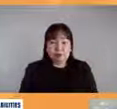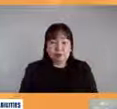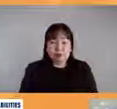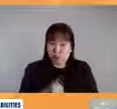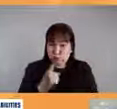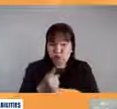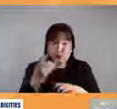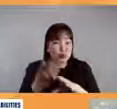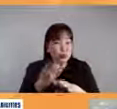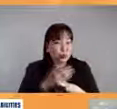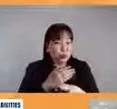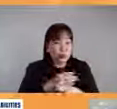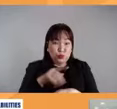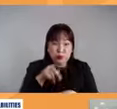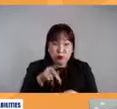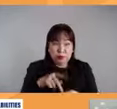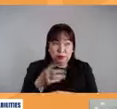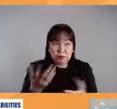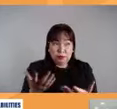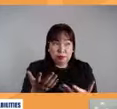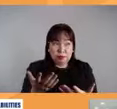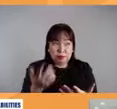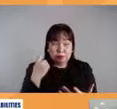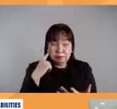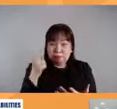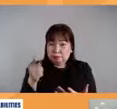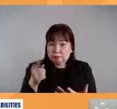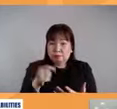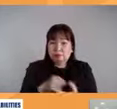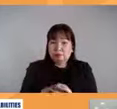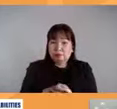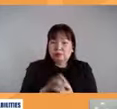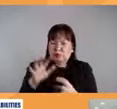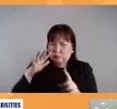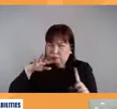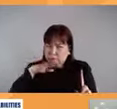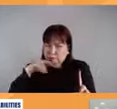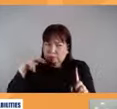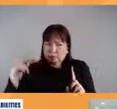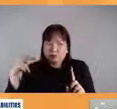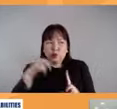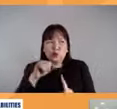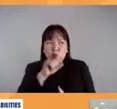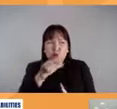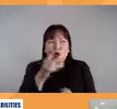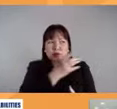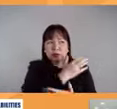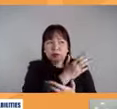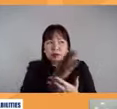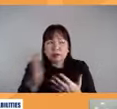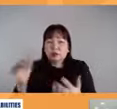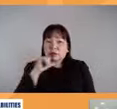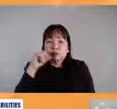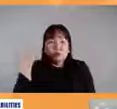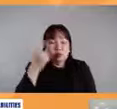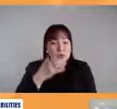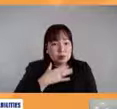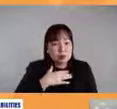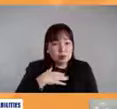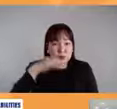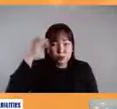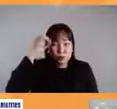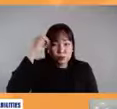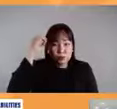ba talaga ayon sa tingin ng pangkalahatan hindi lang yung aming opinion or mga